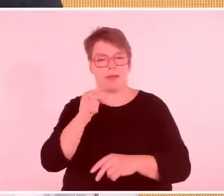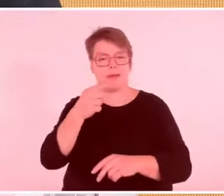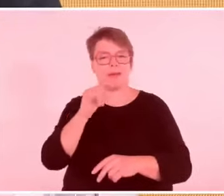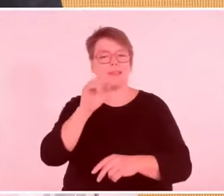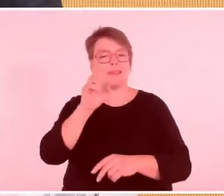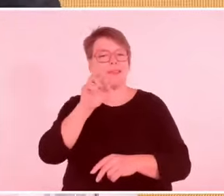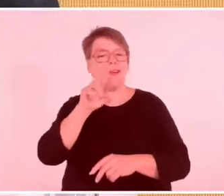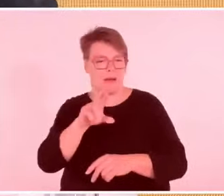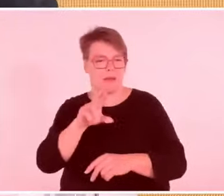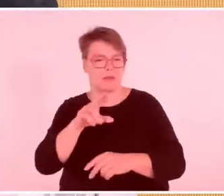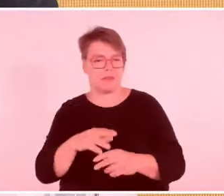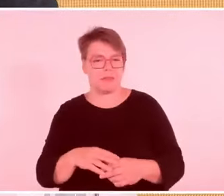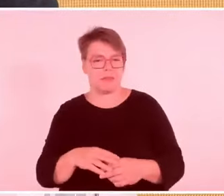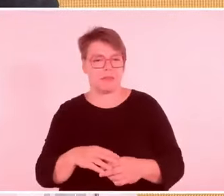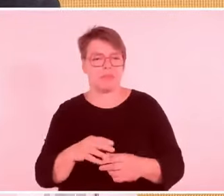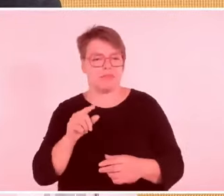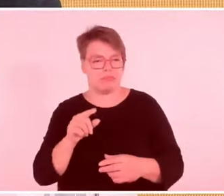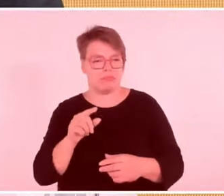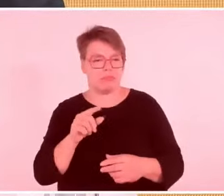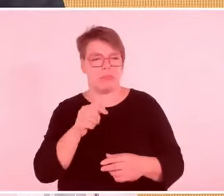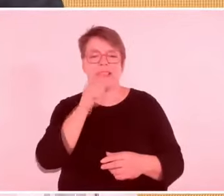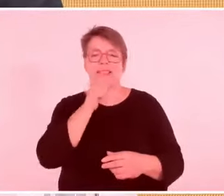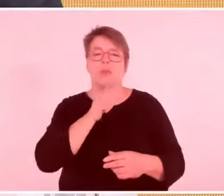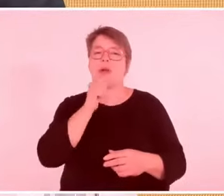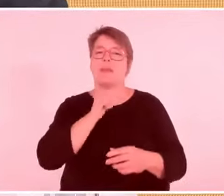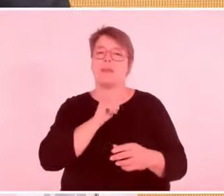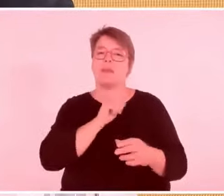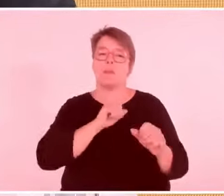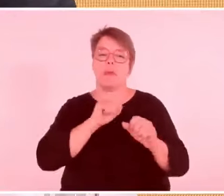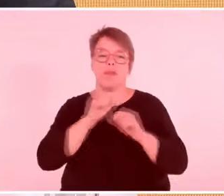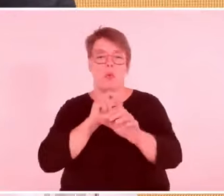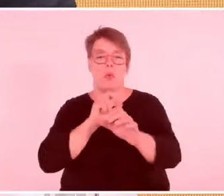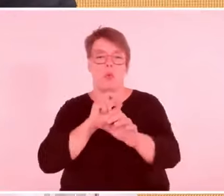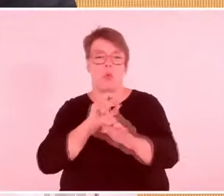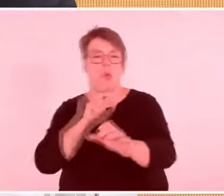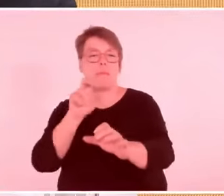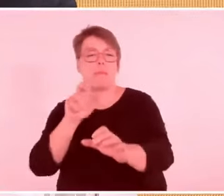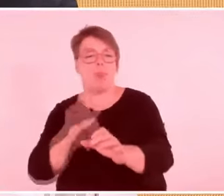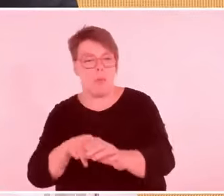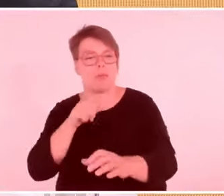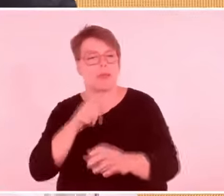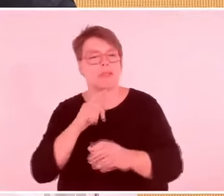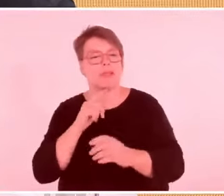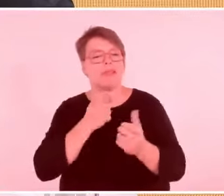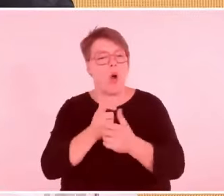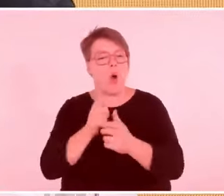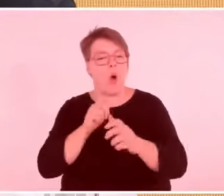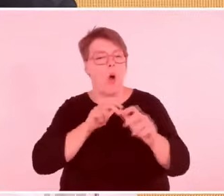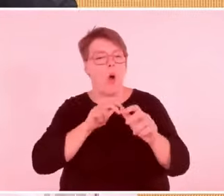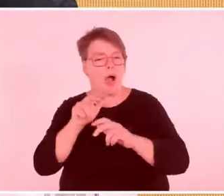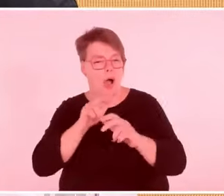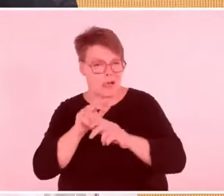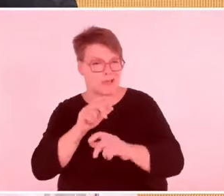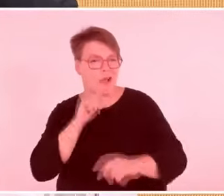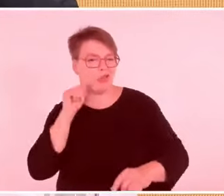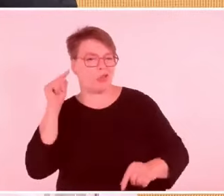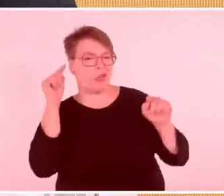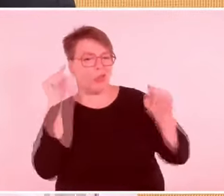sollte in das israelische Militär, durfte er nicht eingezogen werden, aufgrund der Tatsache, dass er